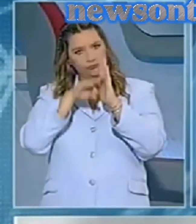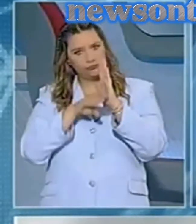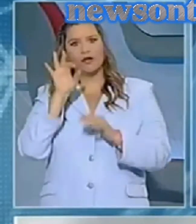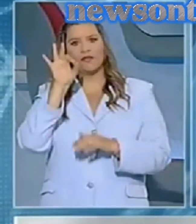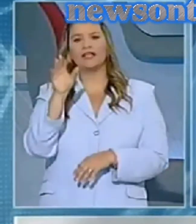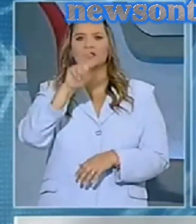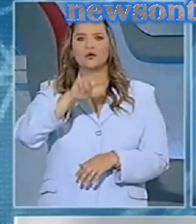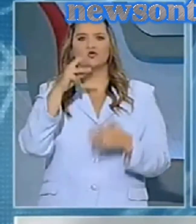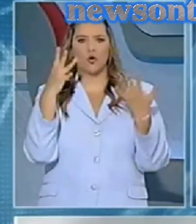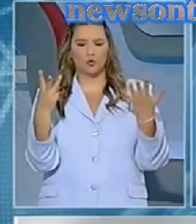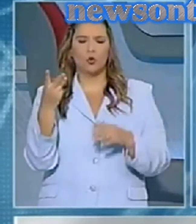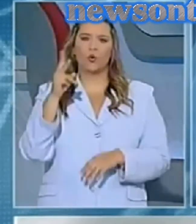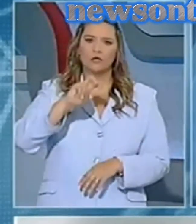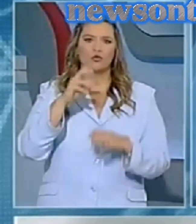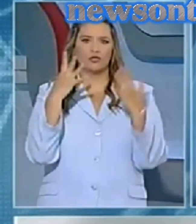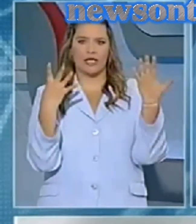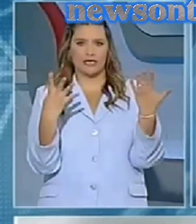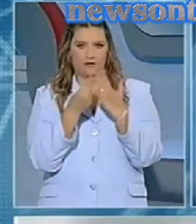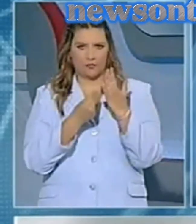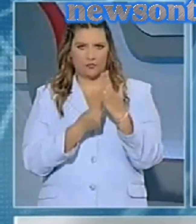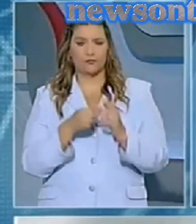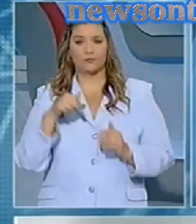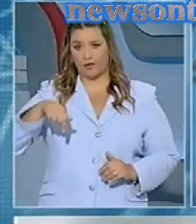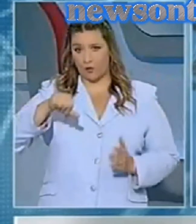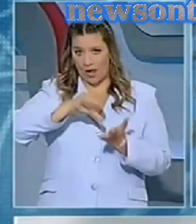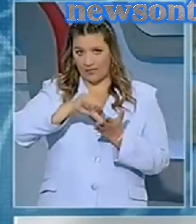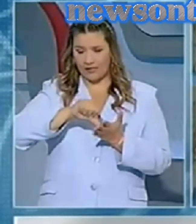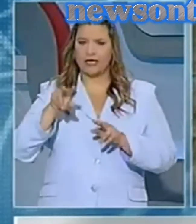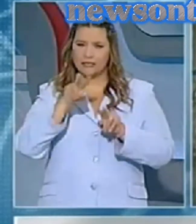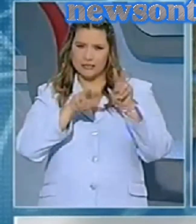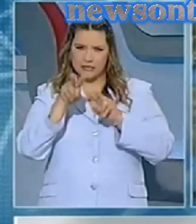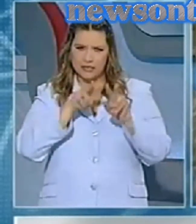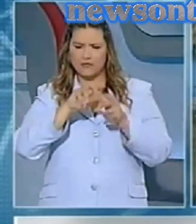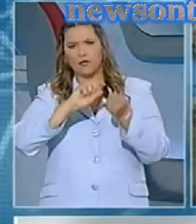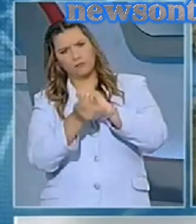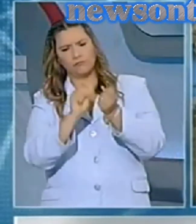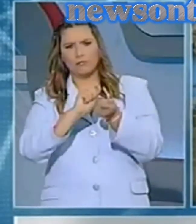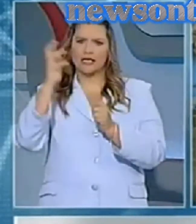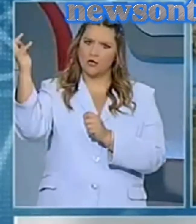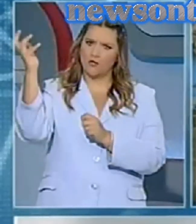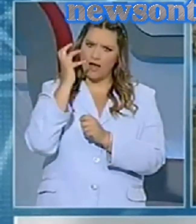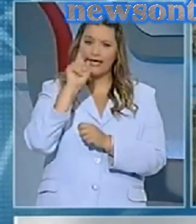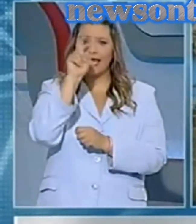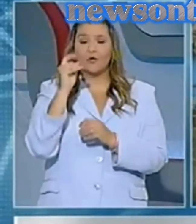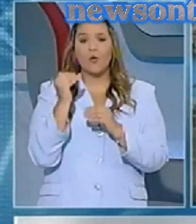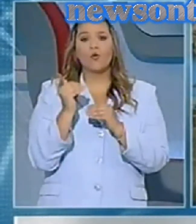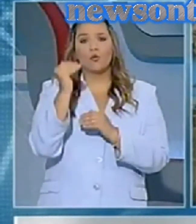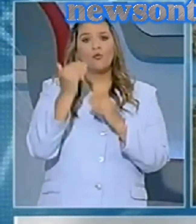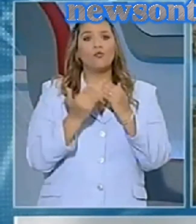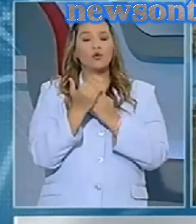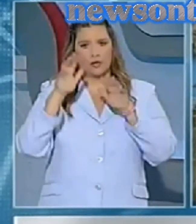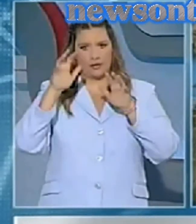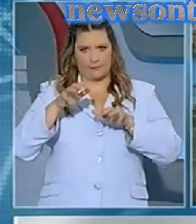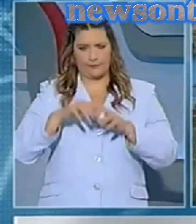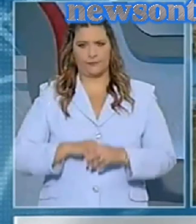θα φτάσει τους 28 με 29 βαθμούς Κελσίου. Στην Αττική περιμένουμε πρόσκερες νεφώσεις, αλλά και αρκετή ηλιοφάνεια και δεν αποκλείεται να βρέξει